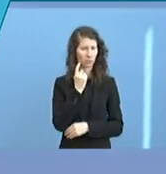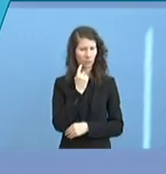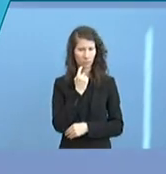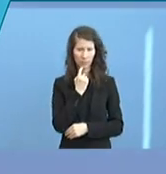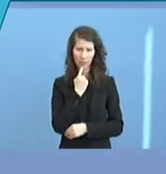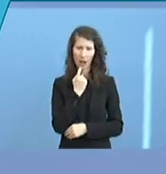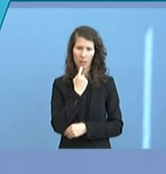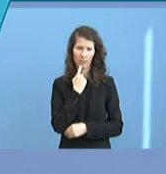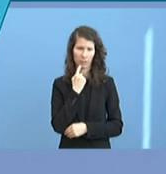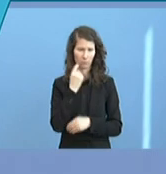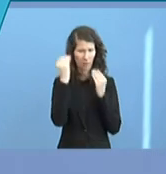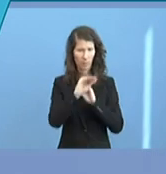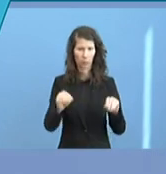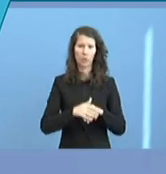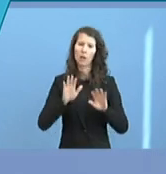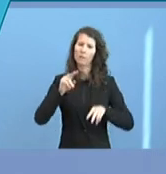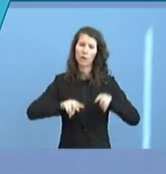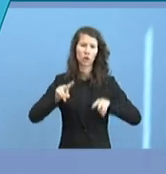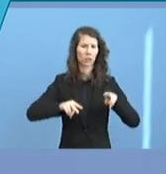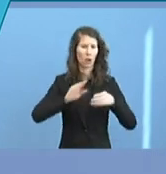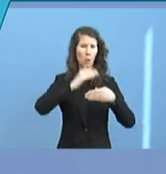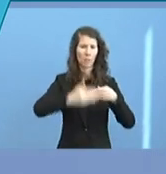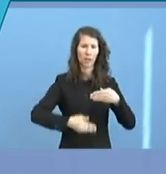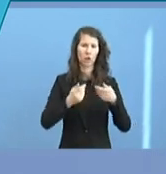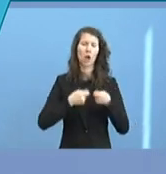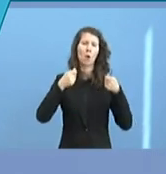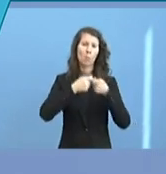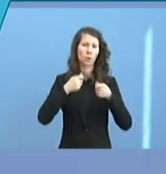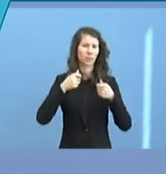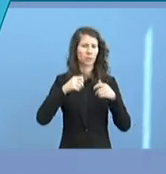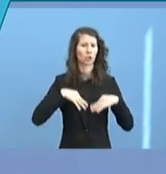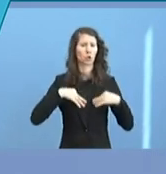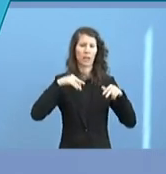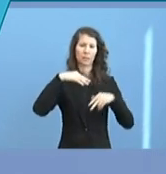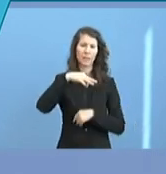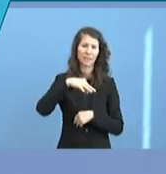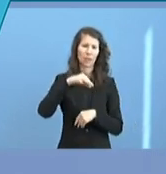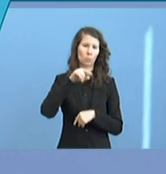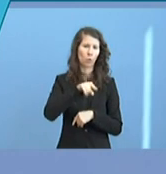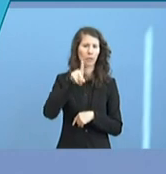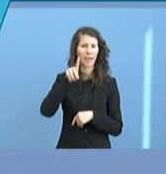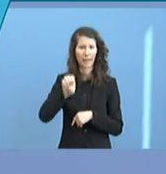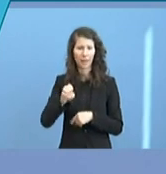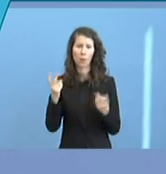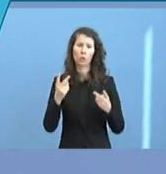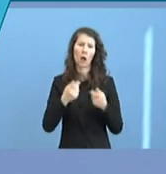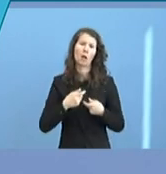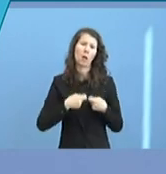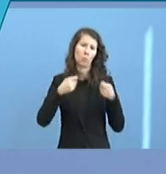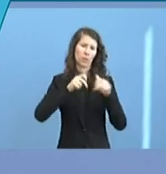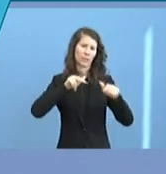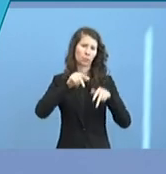Internetseiten, bundesregierung.de, bundesgesundheitsministerium.de, für die Einzelaspekte natürlich auch die anderen Häuser,